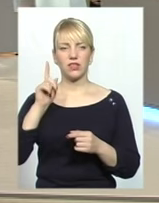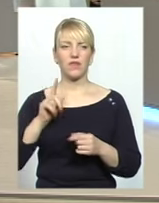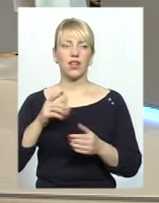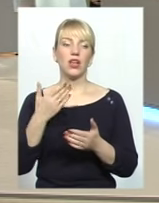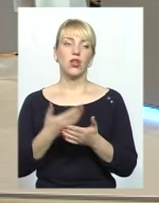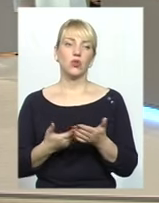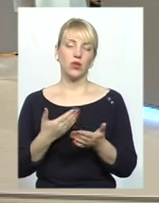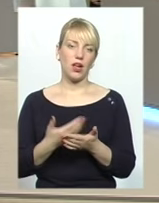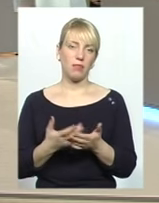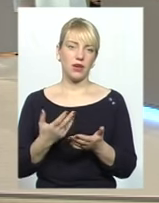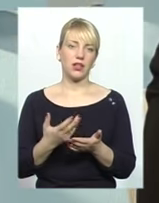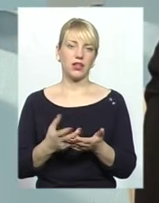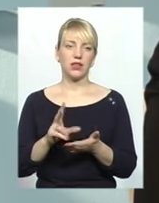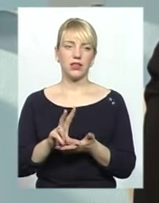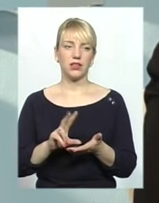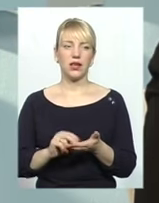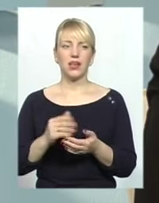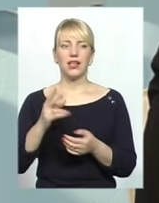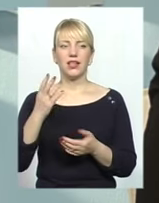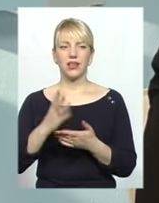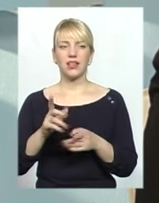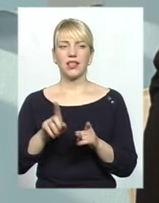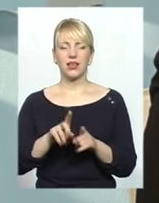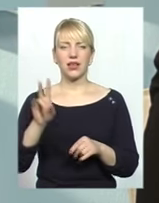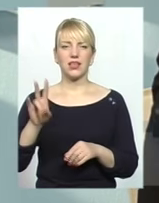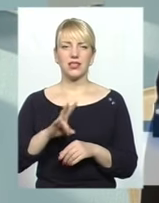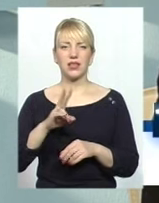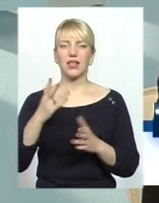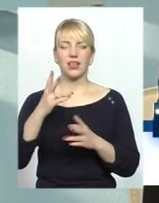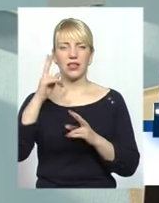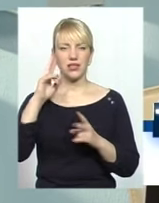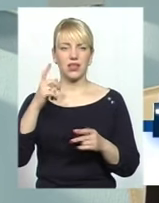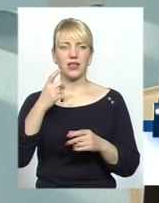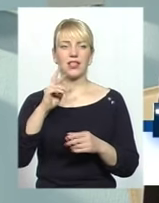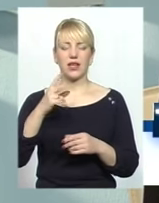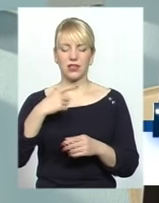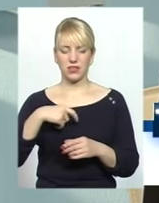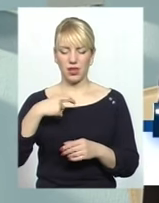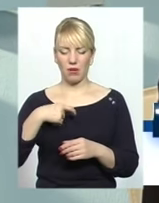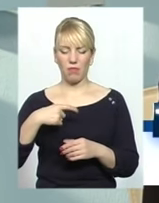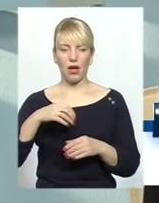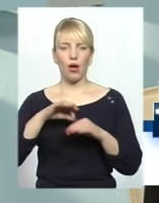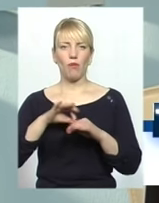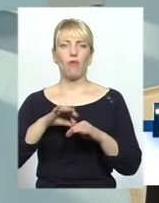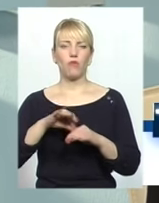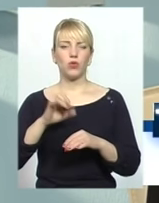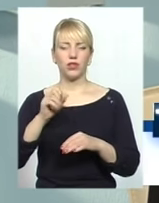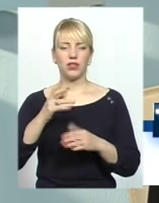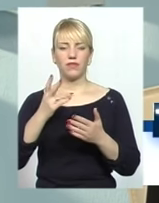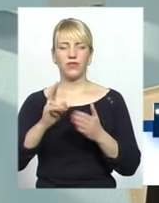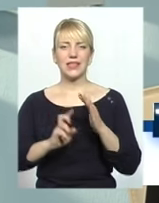Є, наприклад, і християни, які не знають як себе поводити в церкві чи в костелі. Тобто може людина себе шукає і перший раз прийшла і